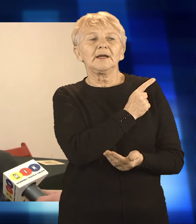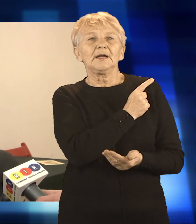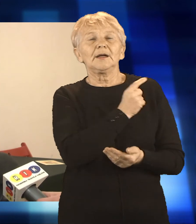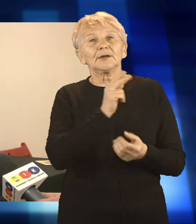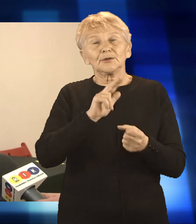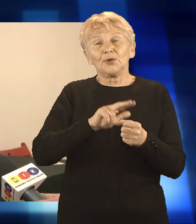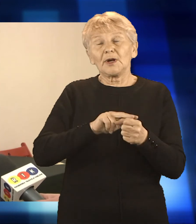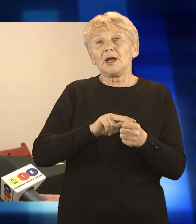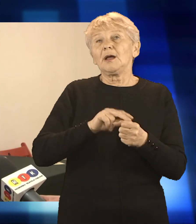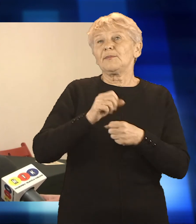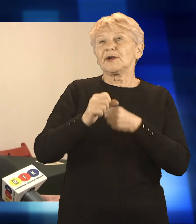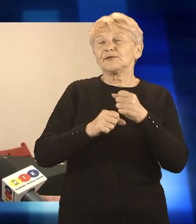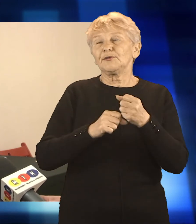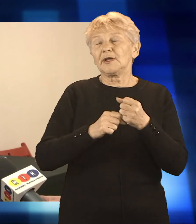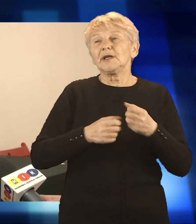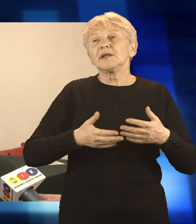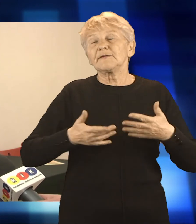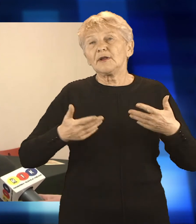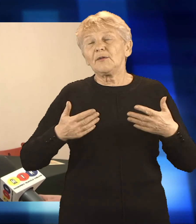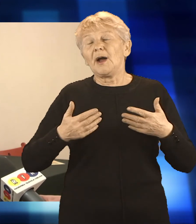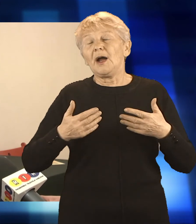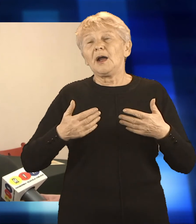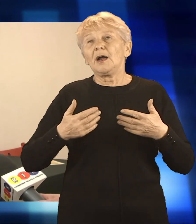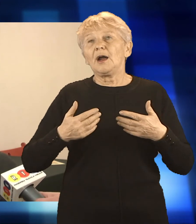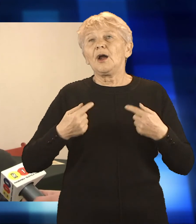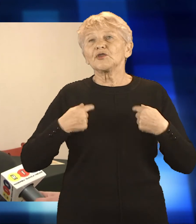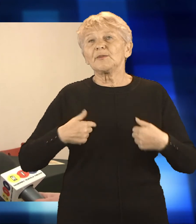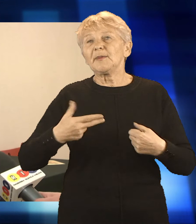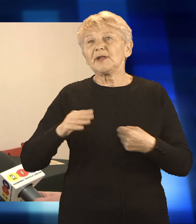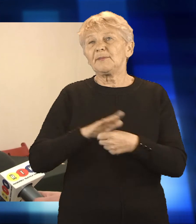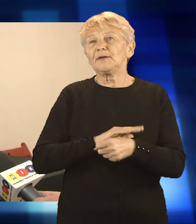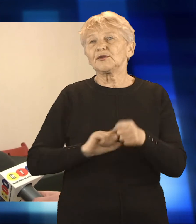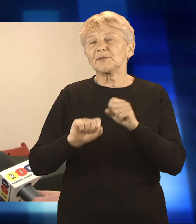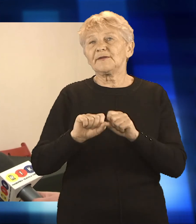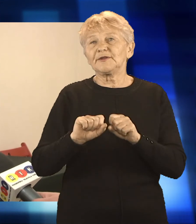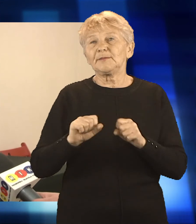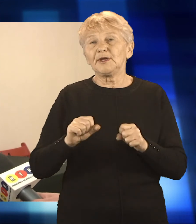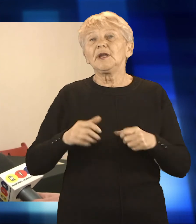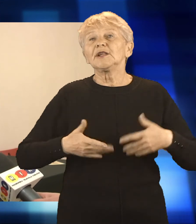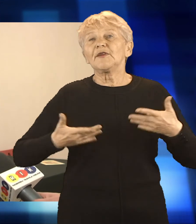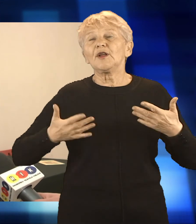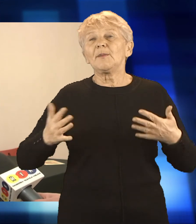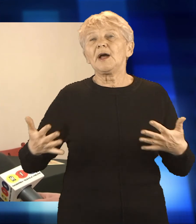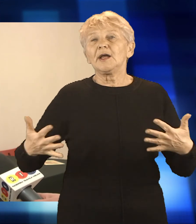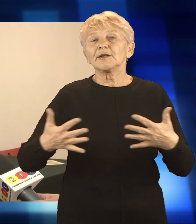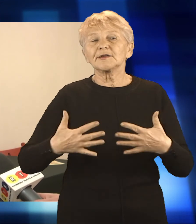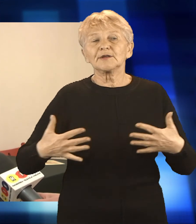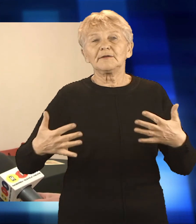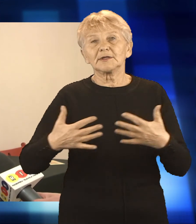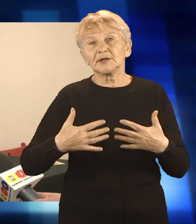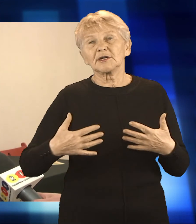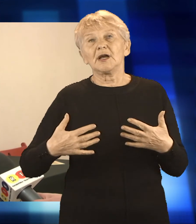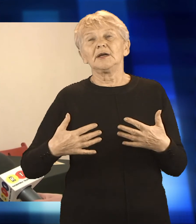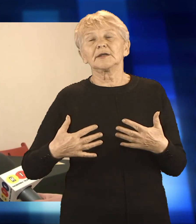niepełnosprawnych, bo działa nie tylko w jednym stowarzyszeniu, wielu, także jest to osoba naprawdę znana, podziwiana